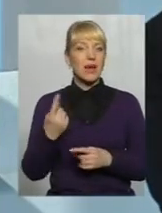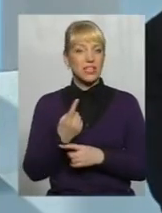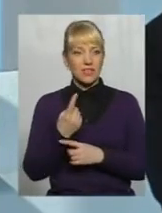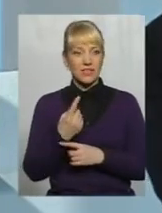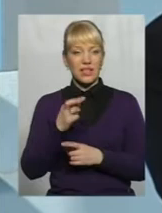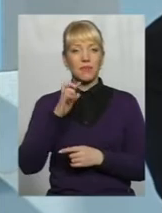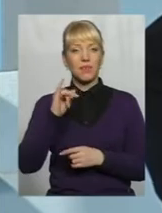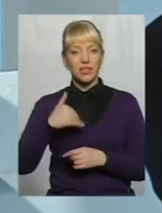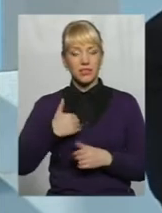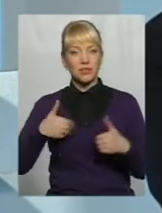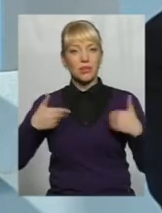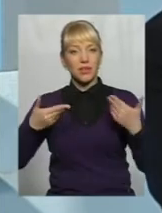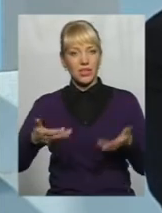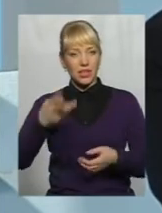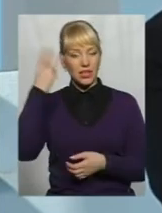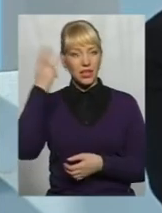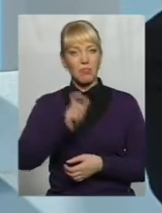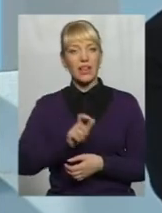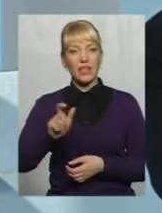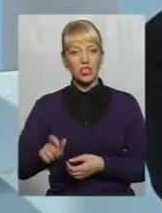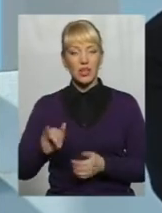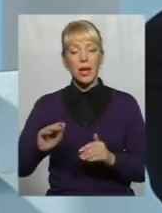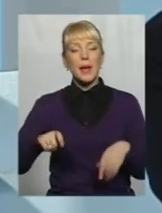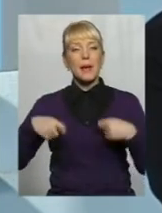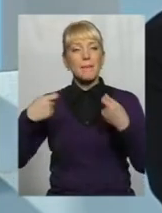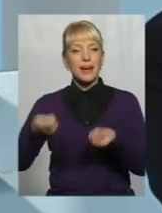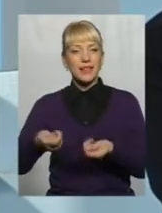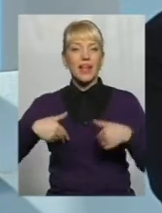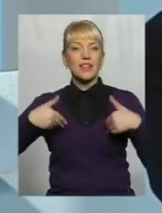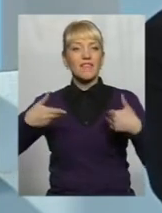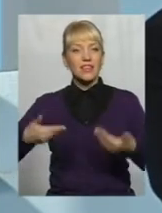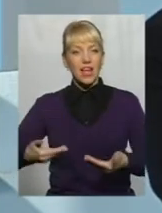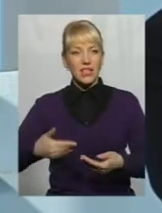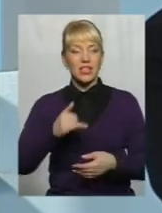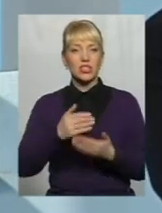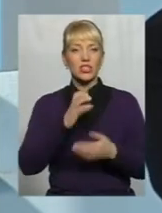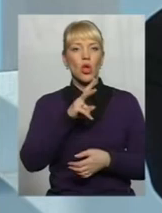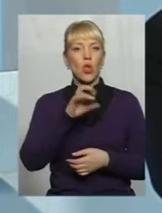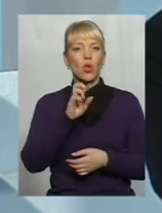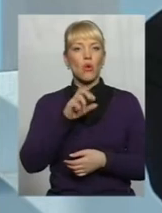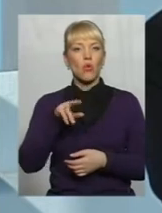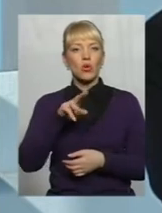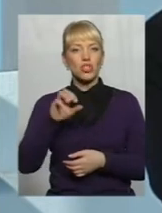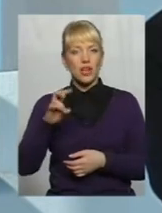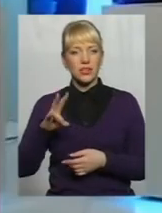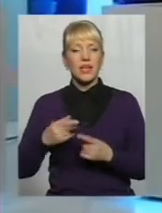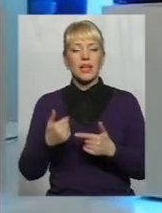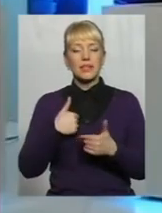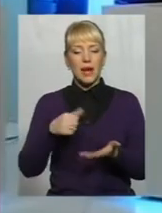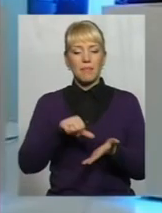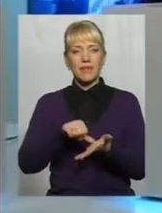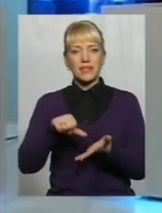привітати хмельничам І передати вітання від Слобожан Я представляю невеличкий